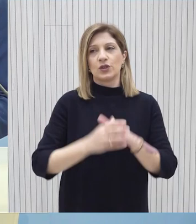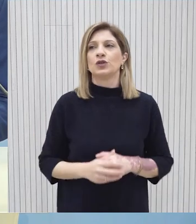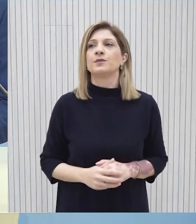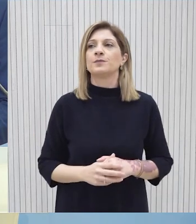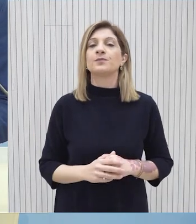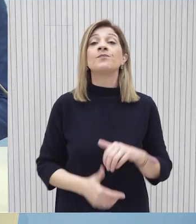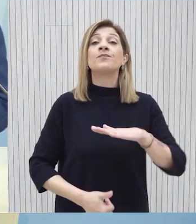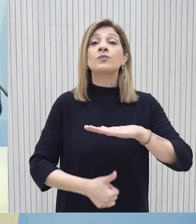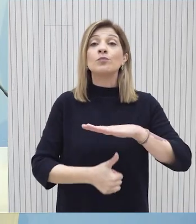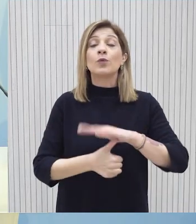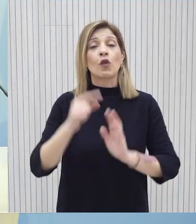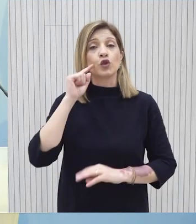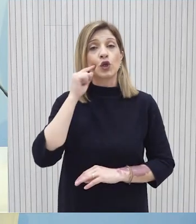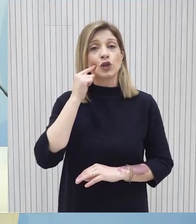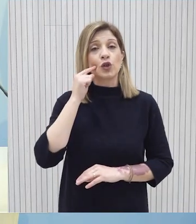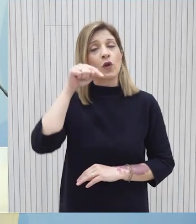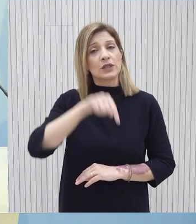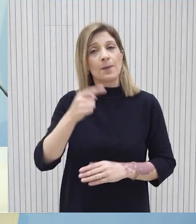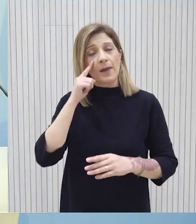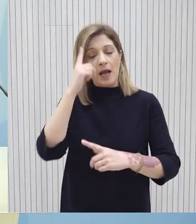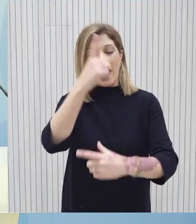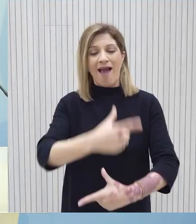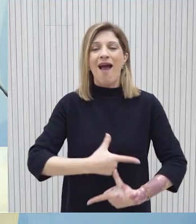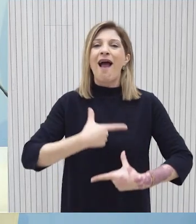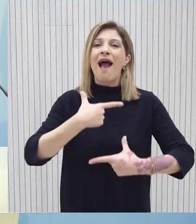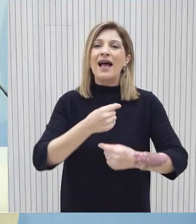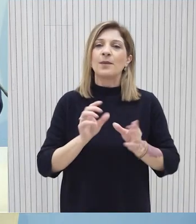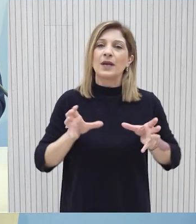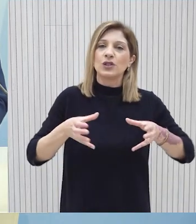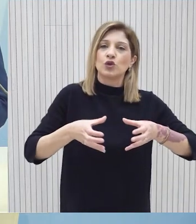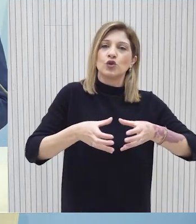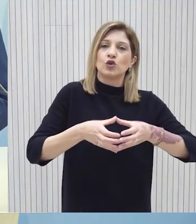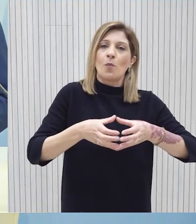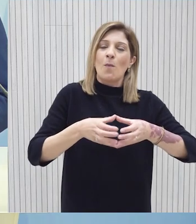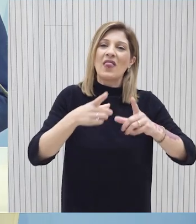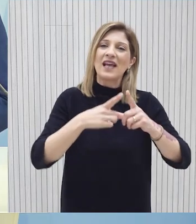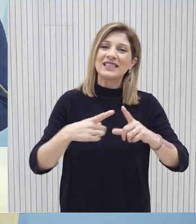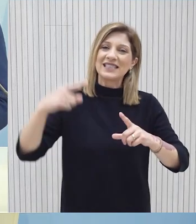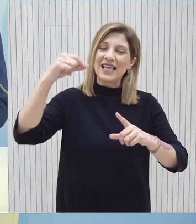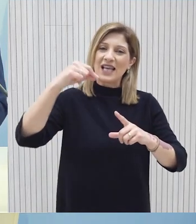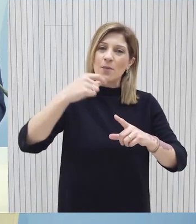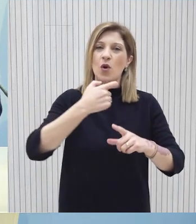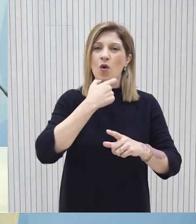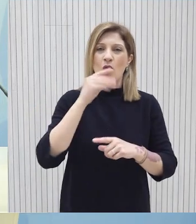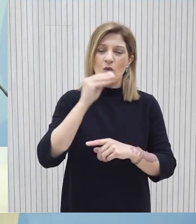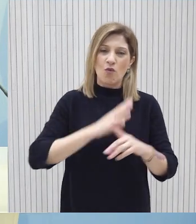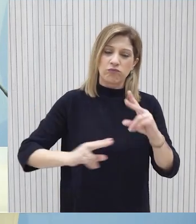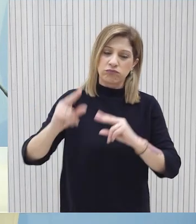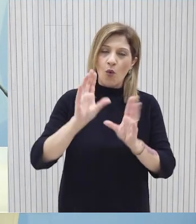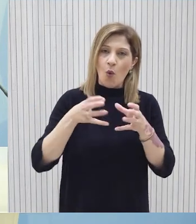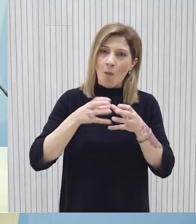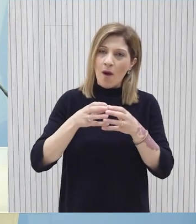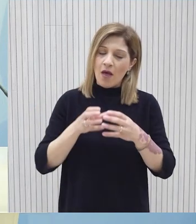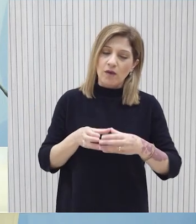Ο πρόεδρος της Δημοκρατίας δέχτηκε σήμερα την προσωπία της διακομματικής ομάδας για την Κύπρο στο Βρετανικό Κοινοβούλιο Old Party